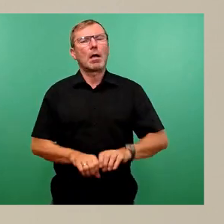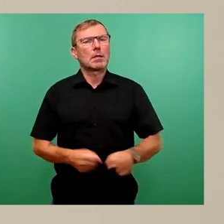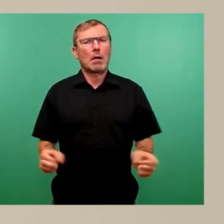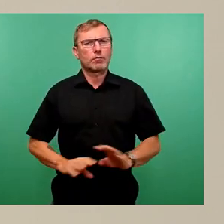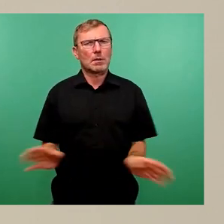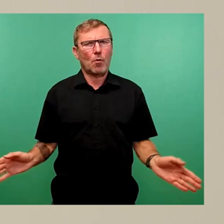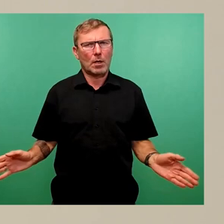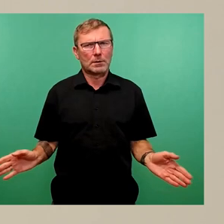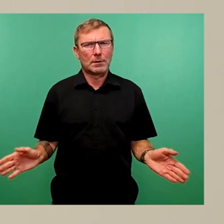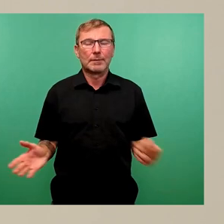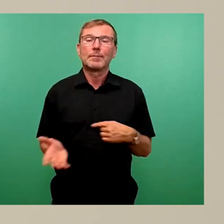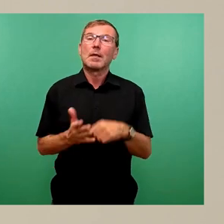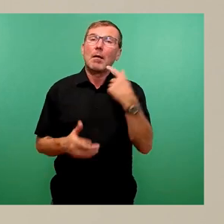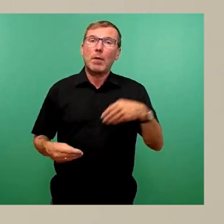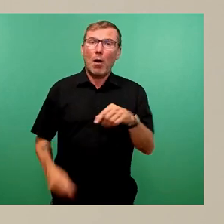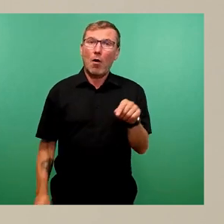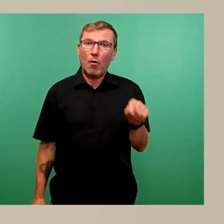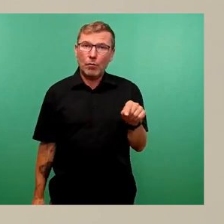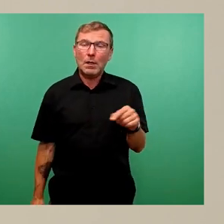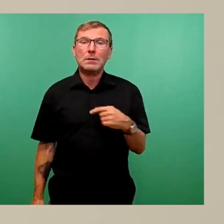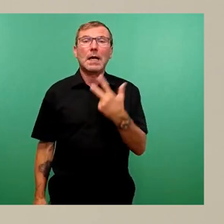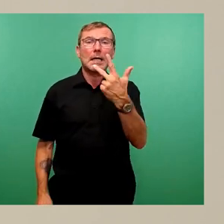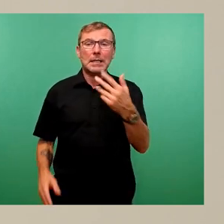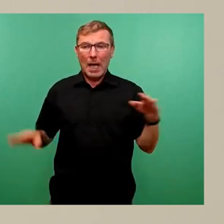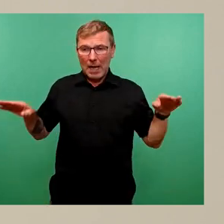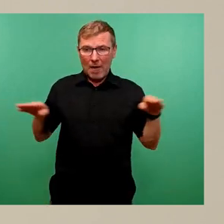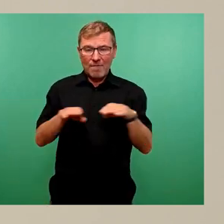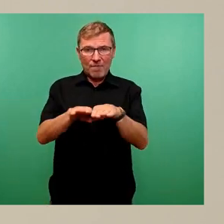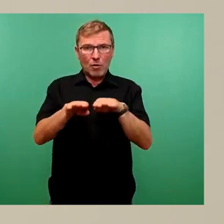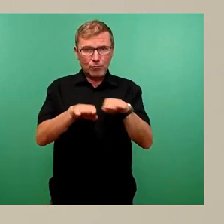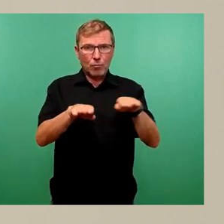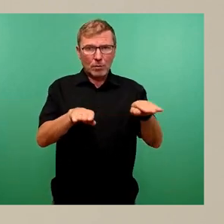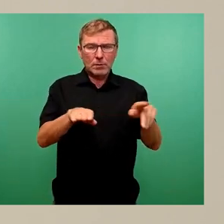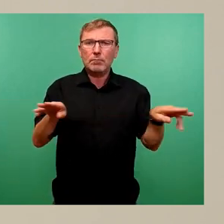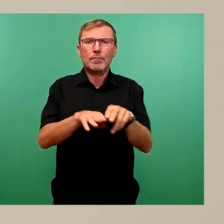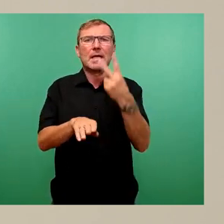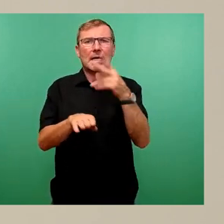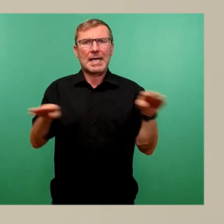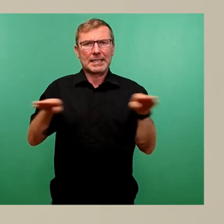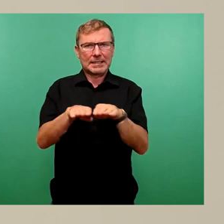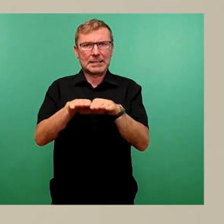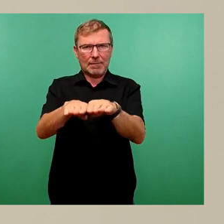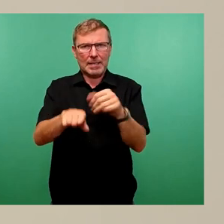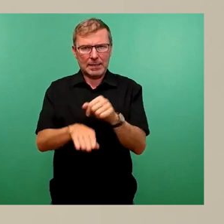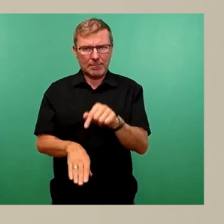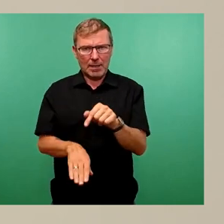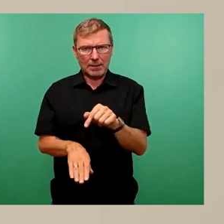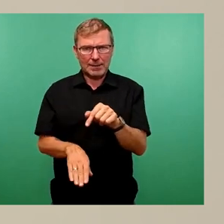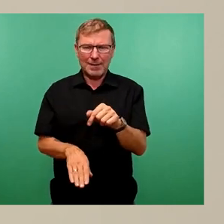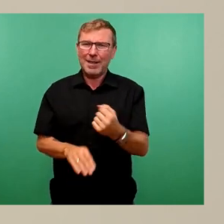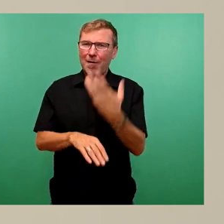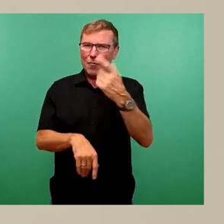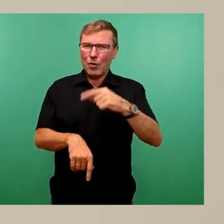hin, dass wir auf dem Blauen Wunder aus drei Fahrspuren zwei Fahrspuren gemacht haben, was gerade in der relevanten Frühspitze